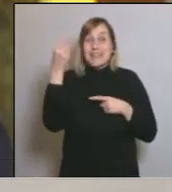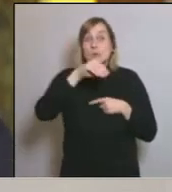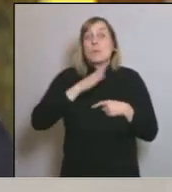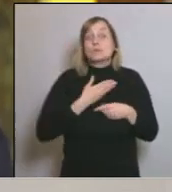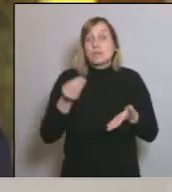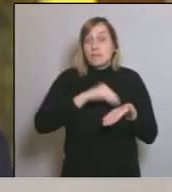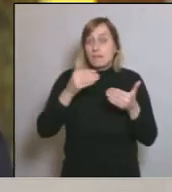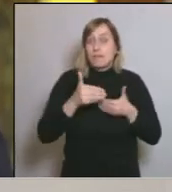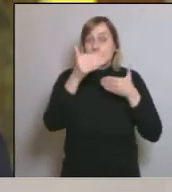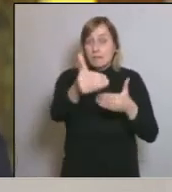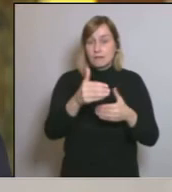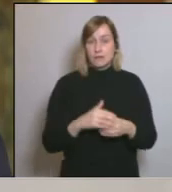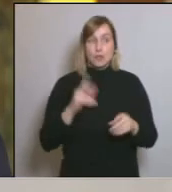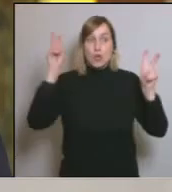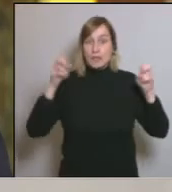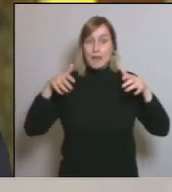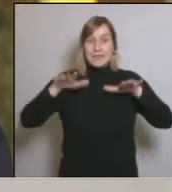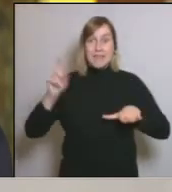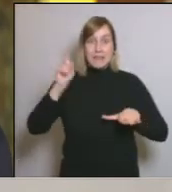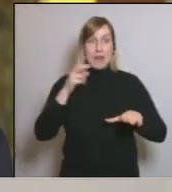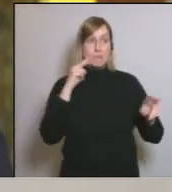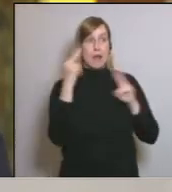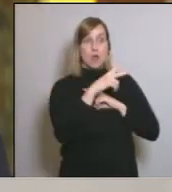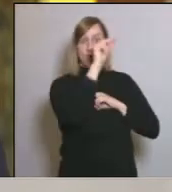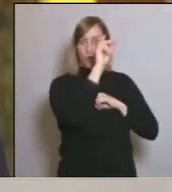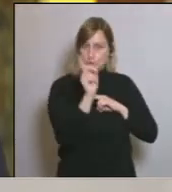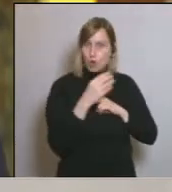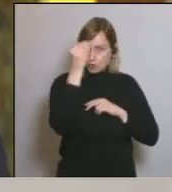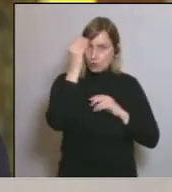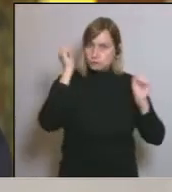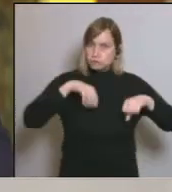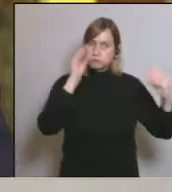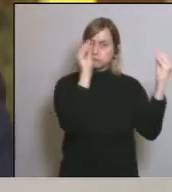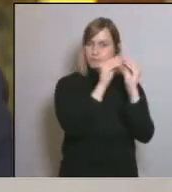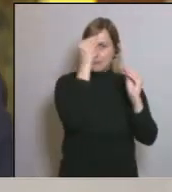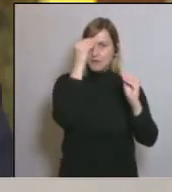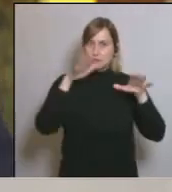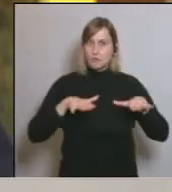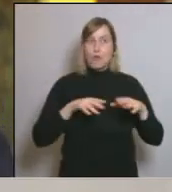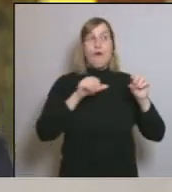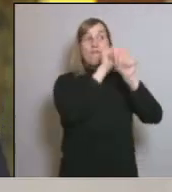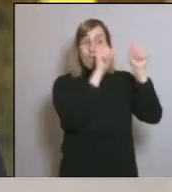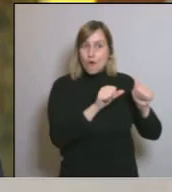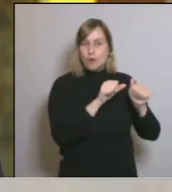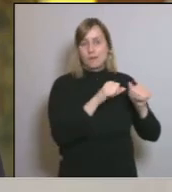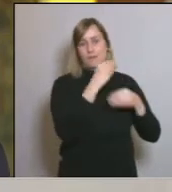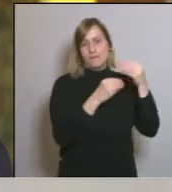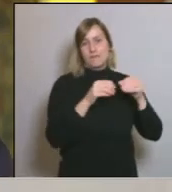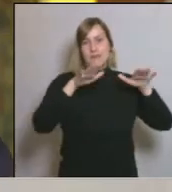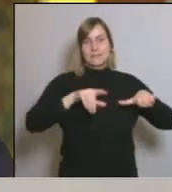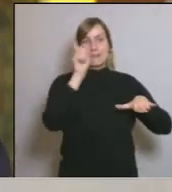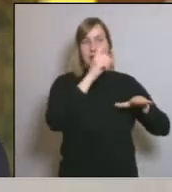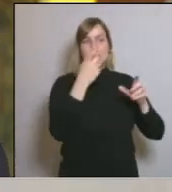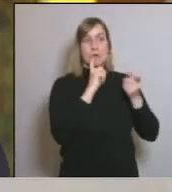jo no m oposat a l'estat d'alarma crec que s'ha de fer aquest estat d'alarma m'he oposat a com es va fer aquest estat d'alarma sense haver-nos